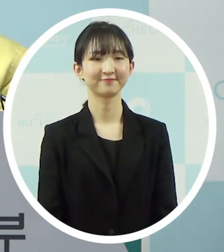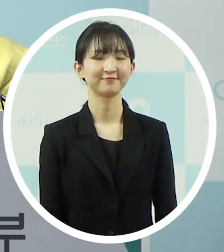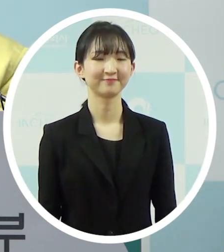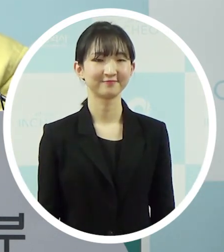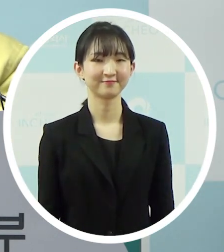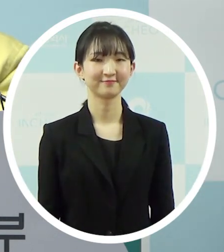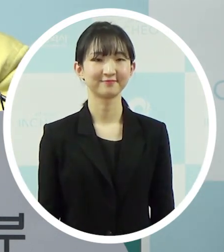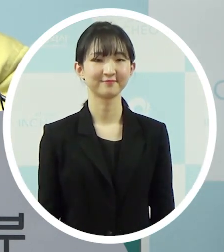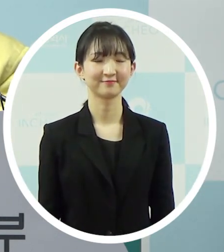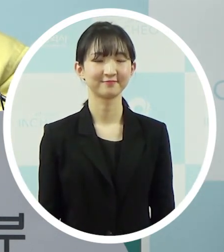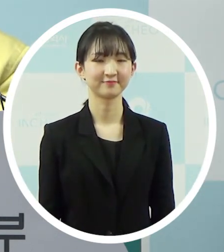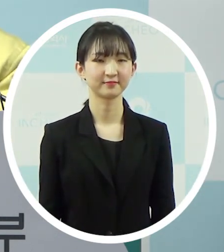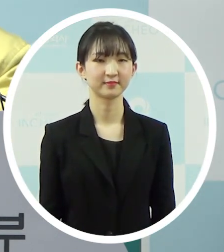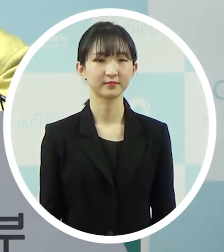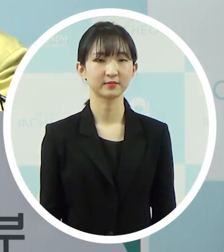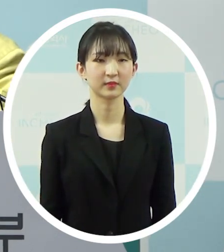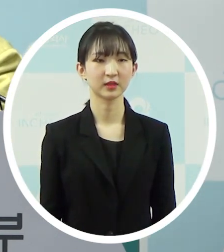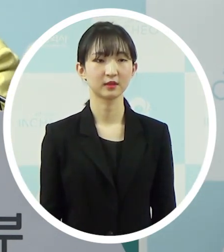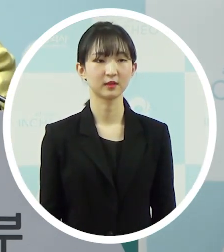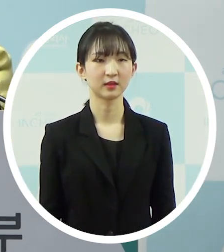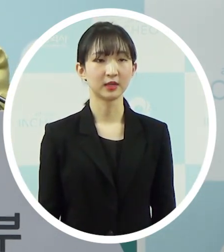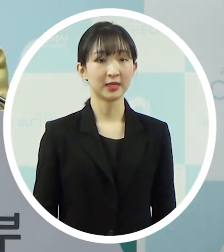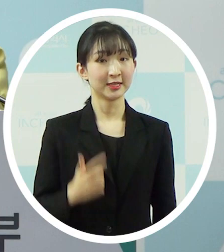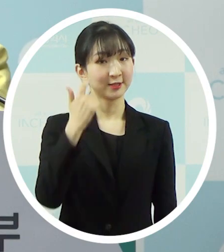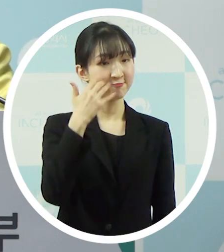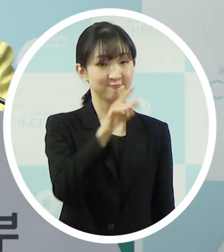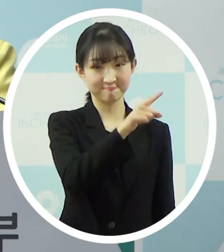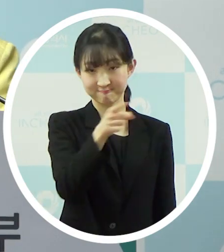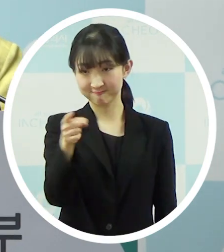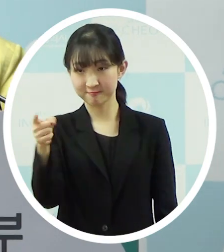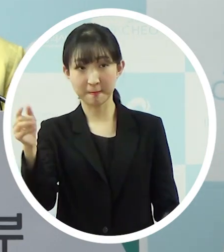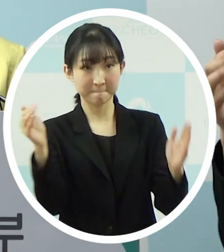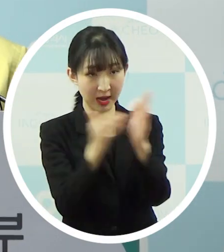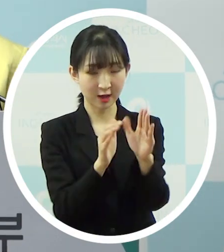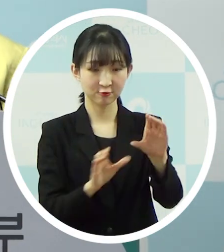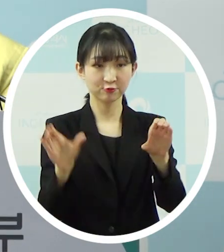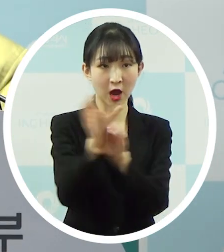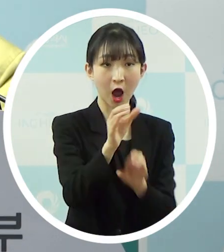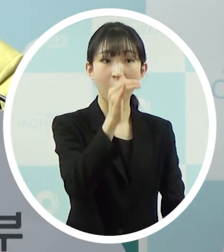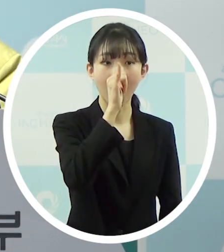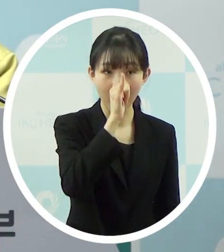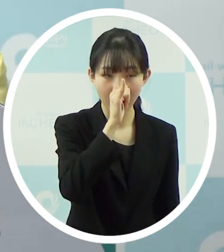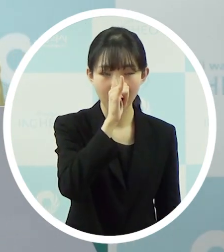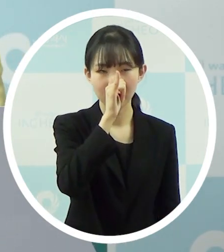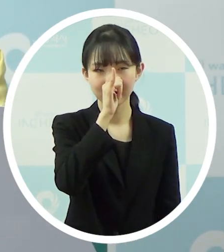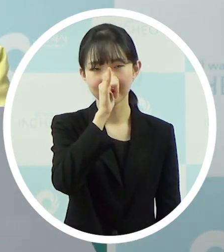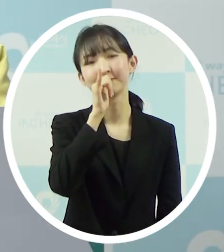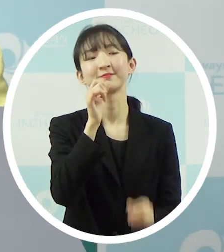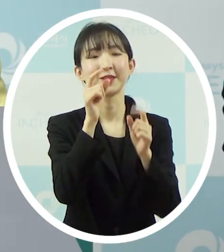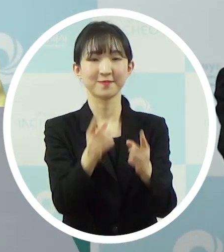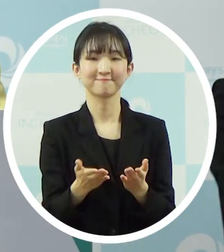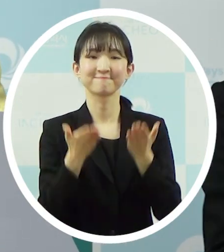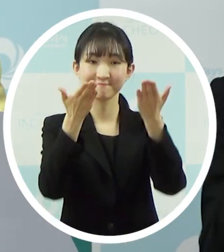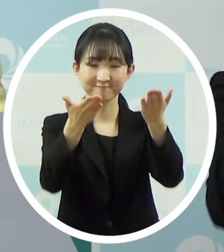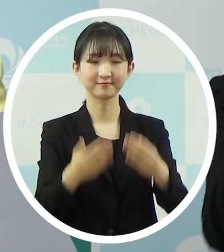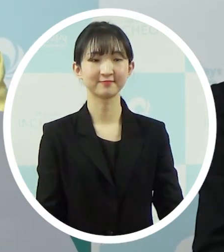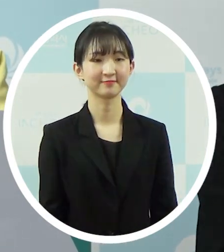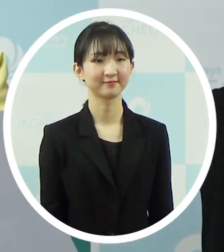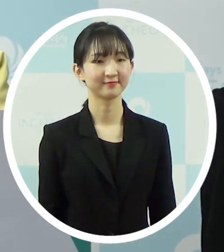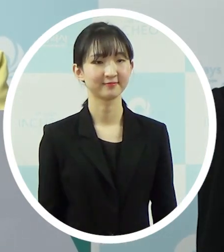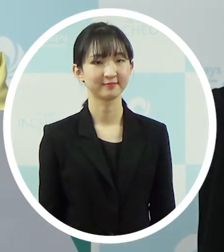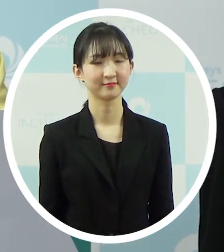정도의 질문만 해주시고 한 번 더 질의가 끝난 후에 혹시 추가 질문이 있으면 그때 또 기회를 드리도록 하겠습니다.